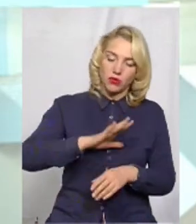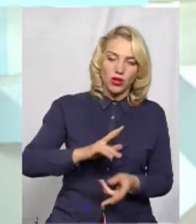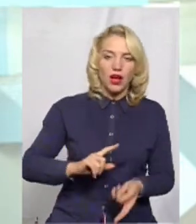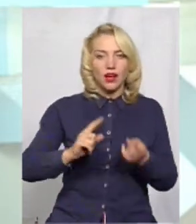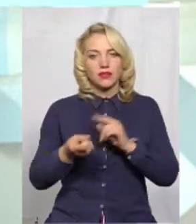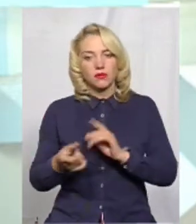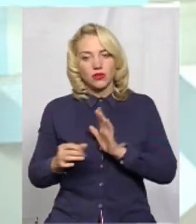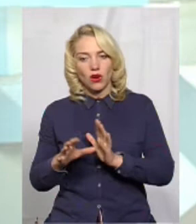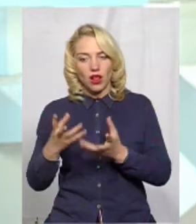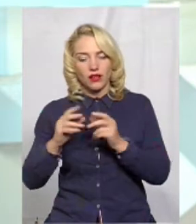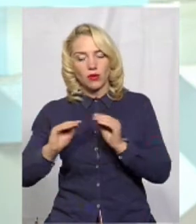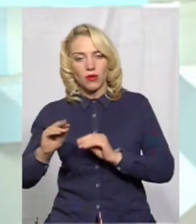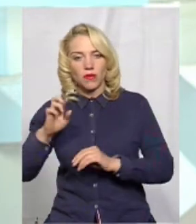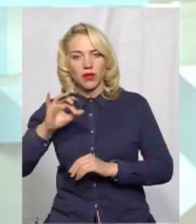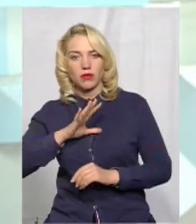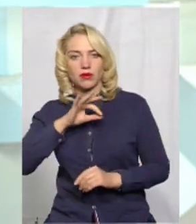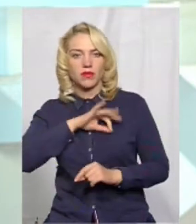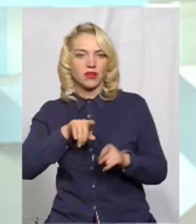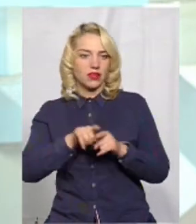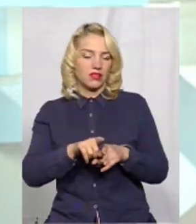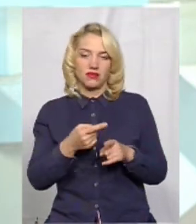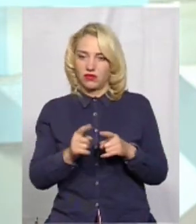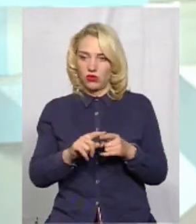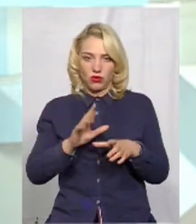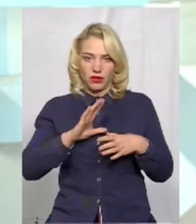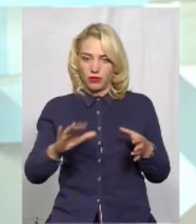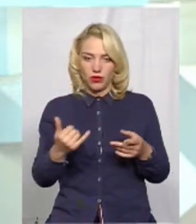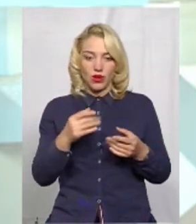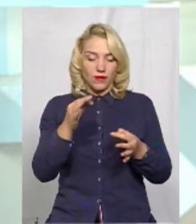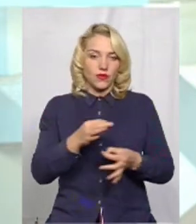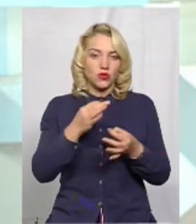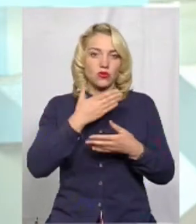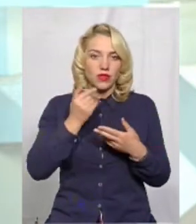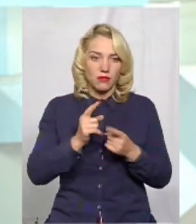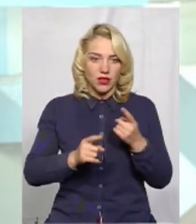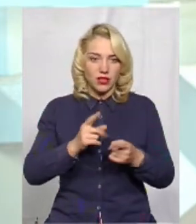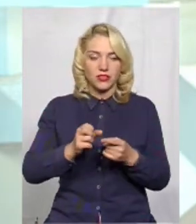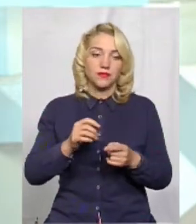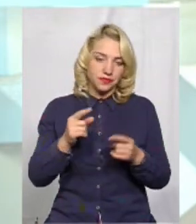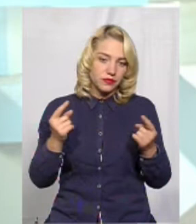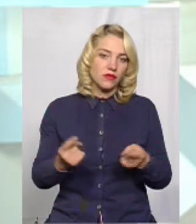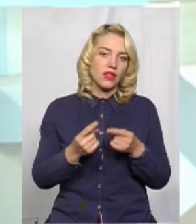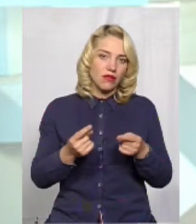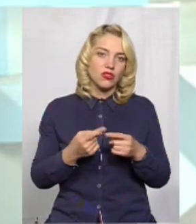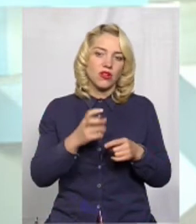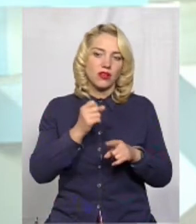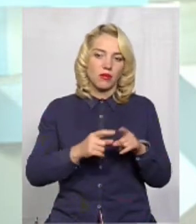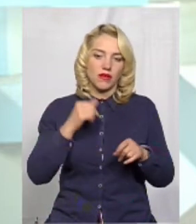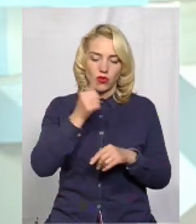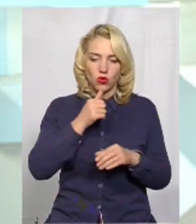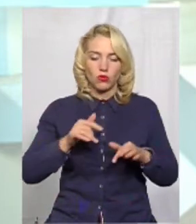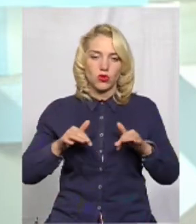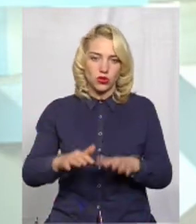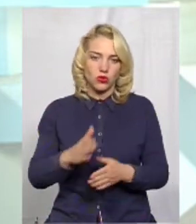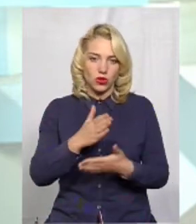ефект такий. Такого не було, тому що нічого не мінялося. І, звичайно, на півроку процедура розірвання договору